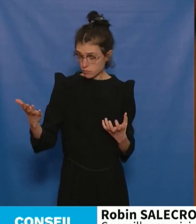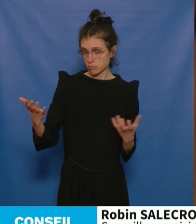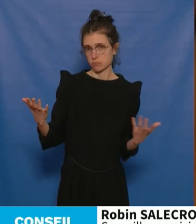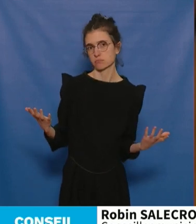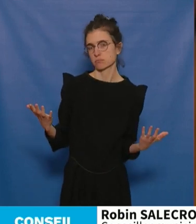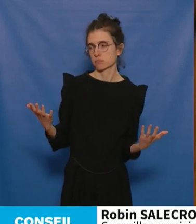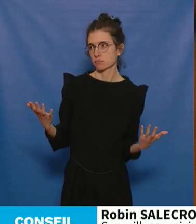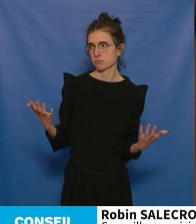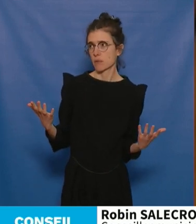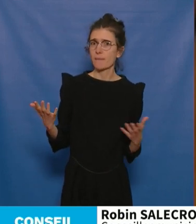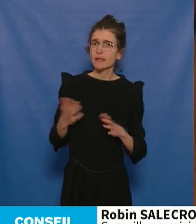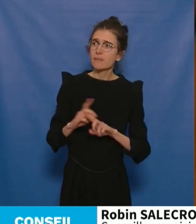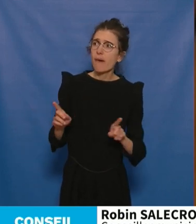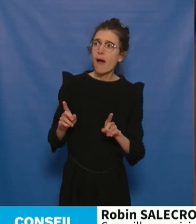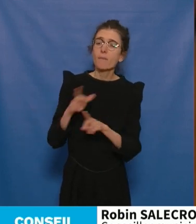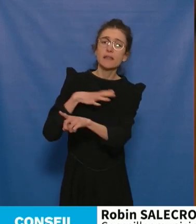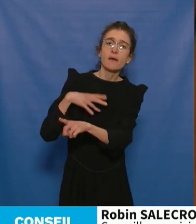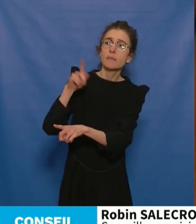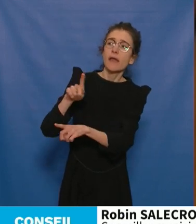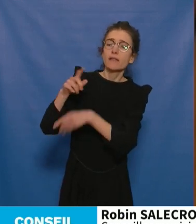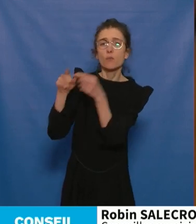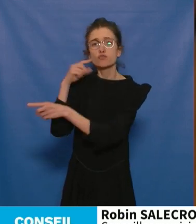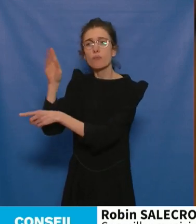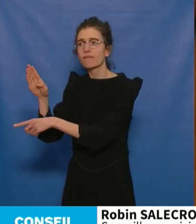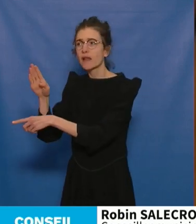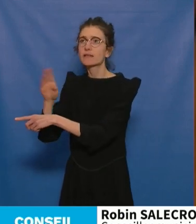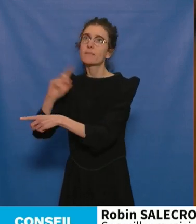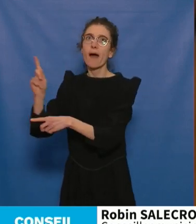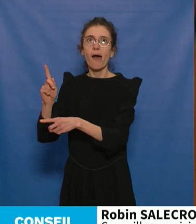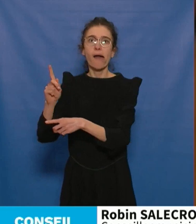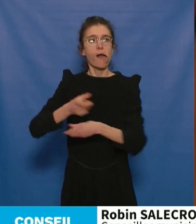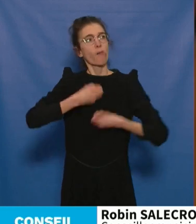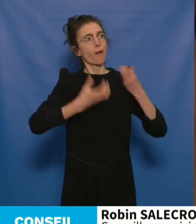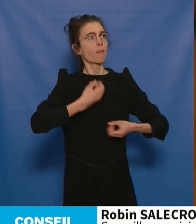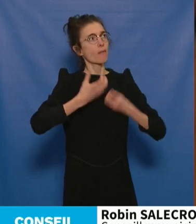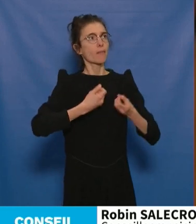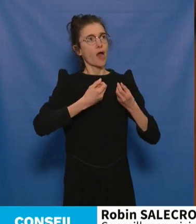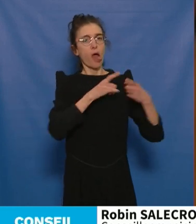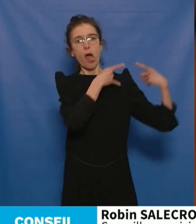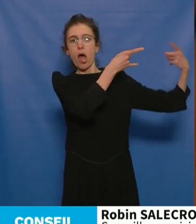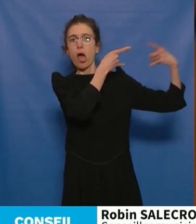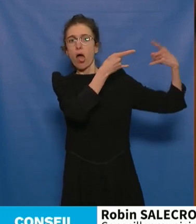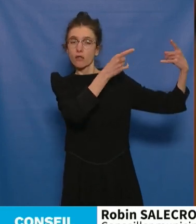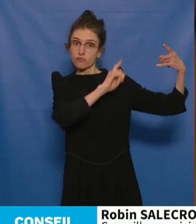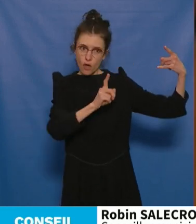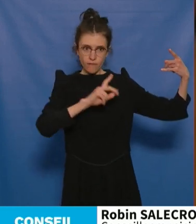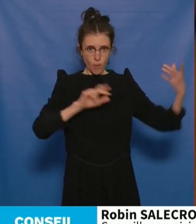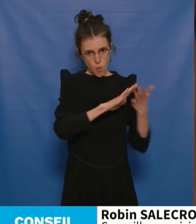Mme Garnier, des candidats et des slogans, mais c'est aussi des actes et des propositions. Je crois que vous avez beaucoup de l'un et très peu de l'autre.